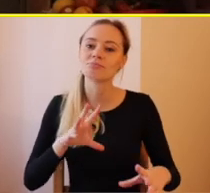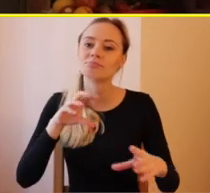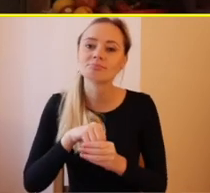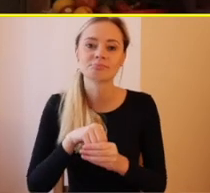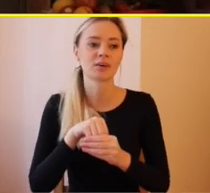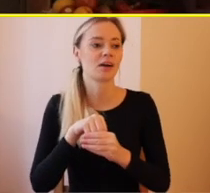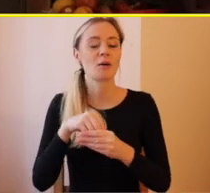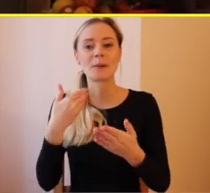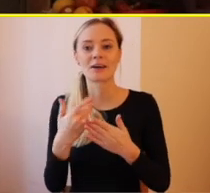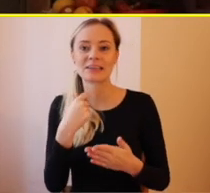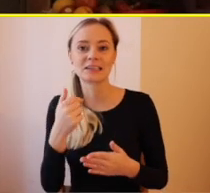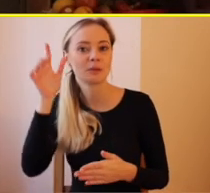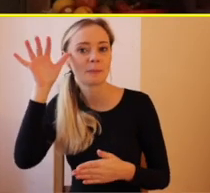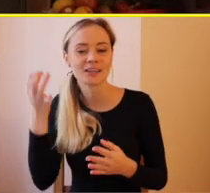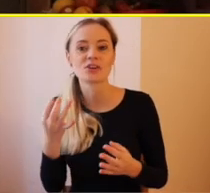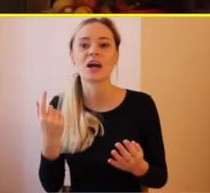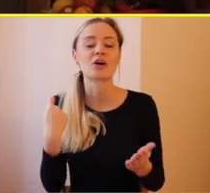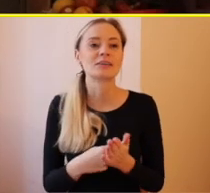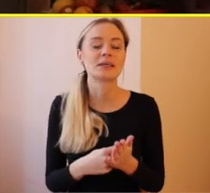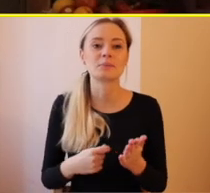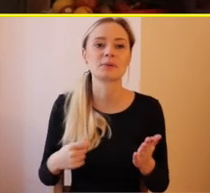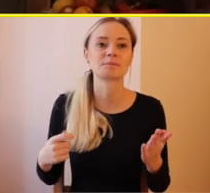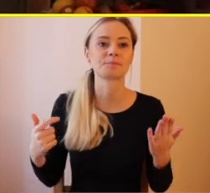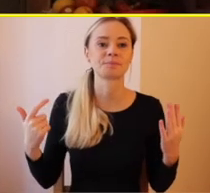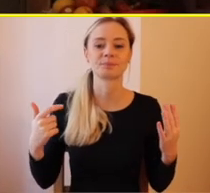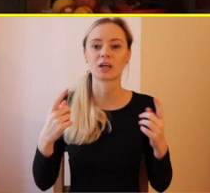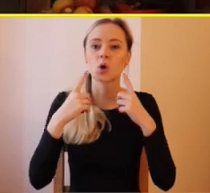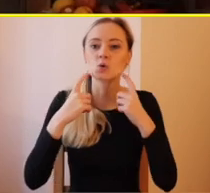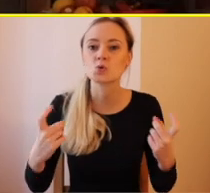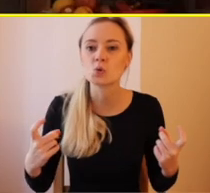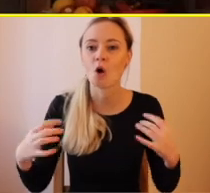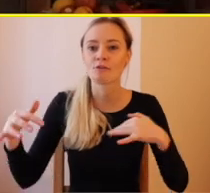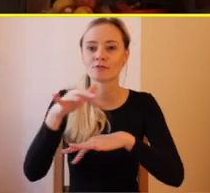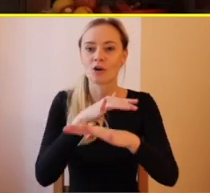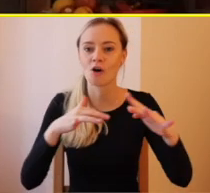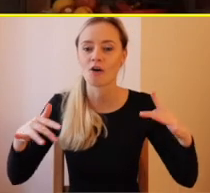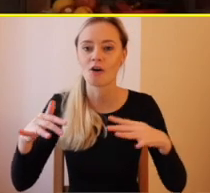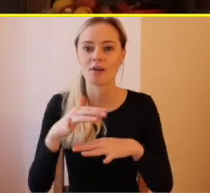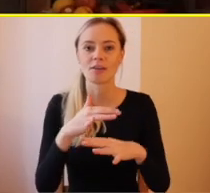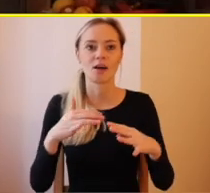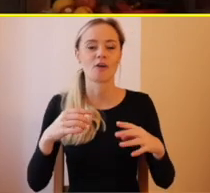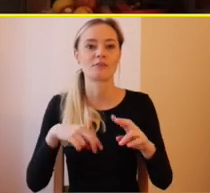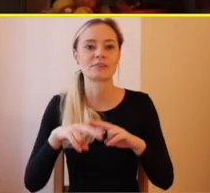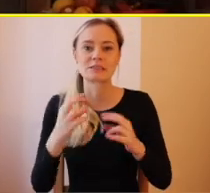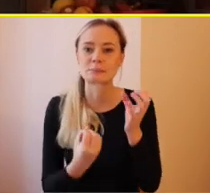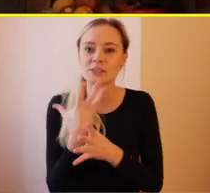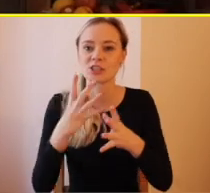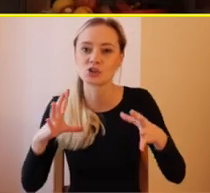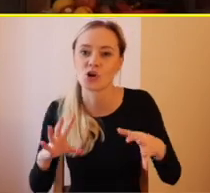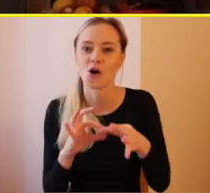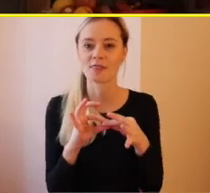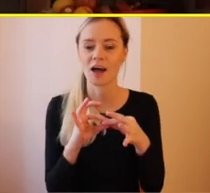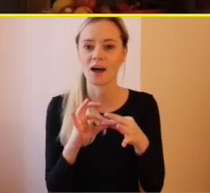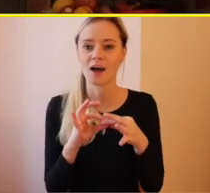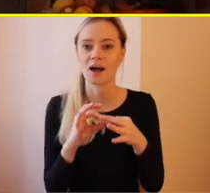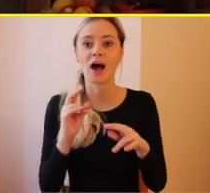a že je to veľmi spirituálna krajina. A že presne toto bolo to posledné puzzle, ktoré mne chýbalo